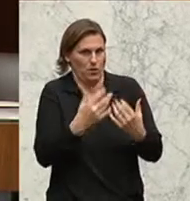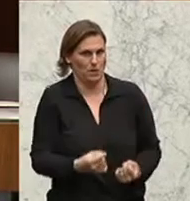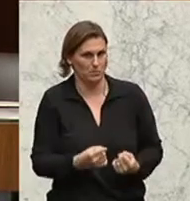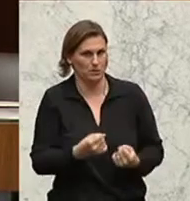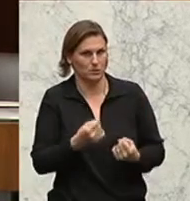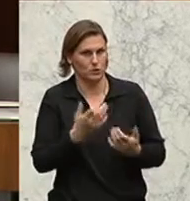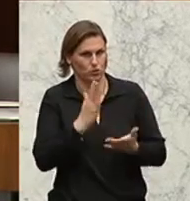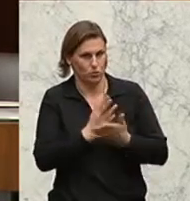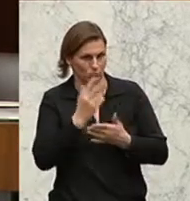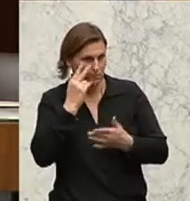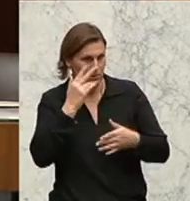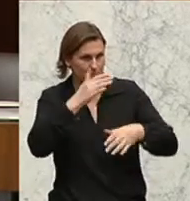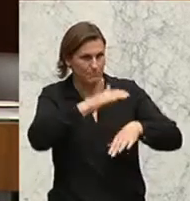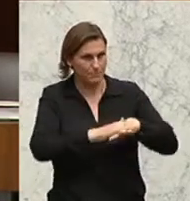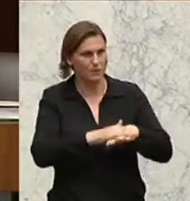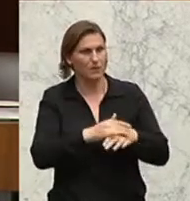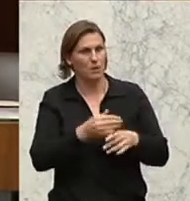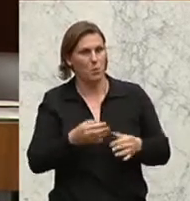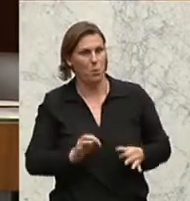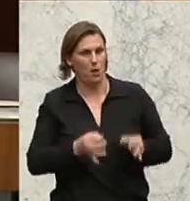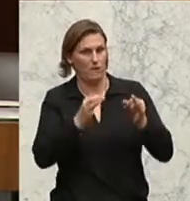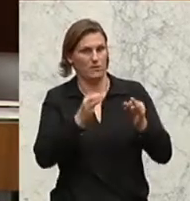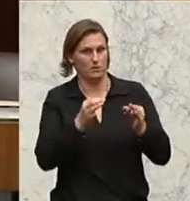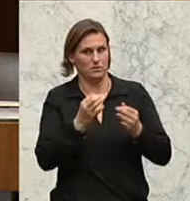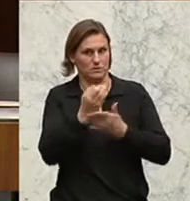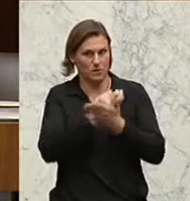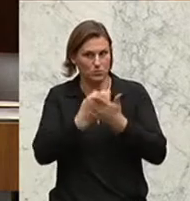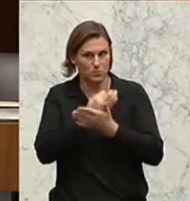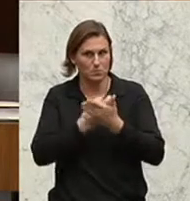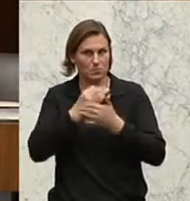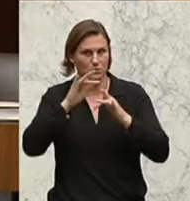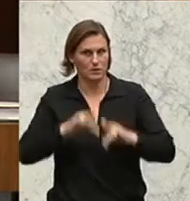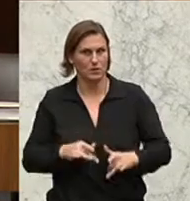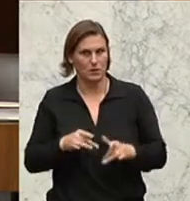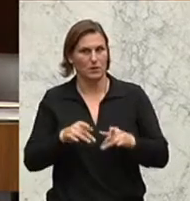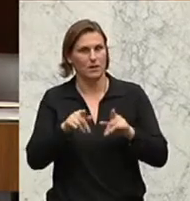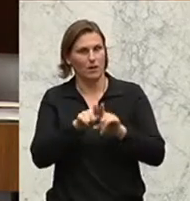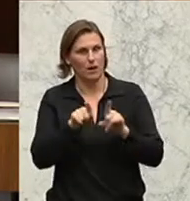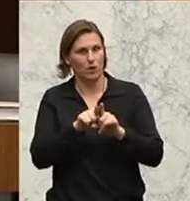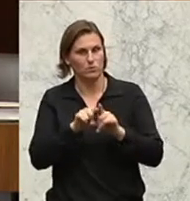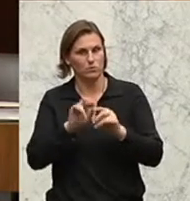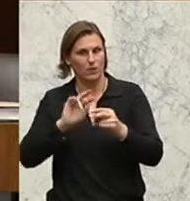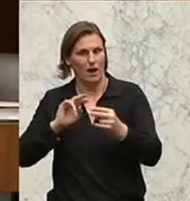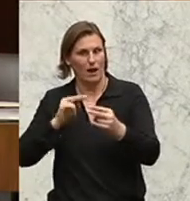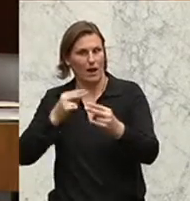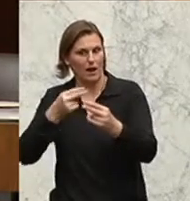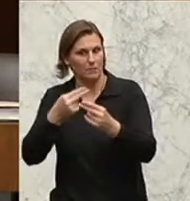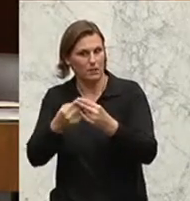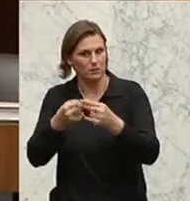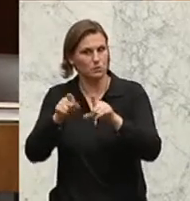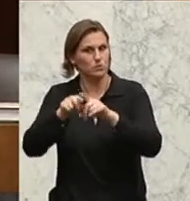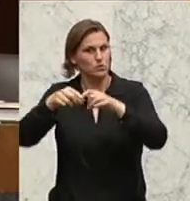erkannt haben, dass wenn es um diese Qualifikation und Ausbildung geht, dass man sich danach dann auch in der